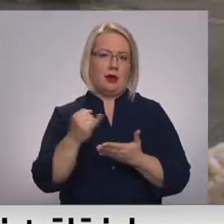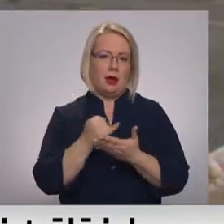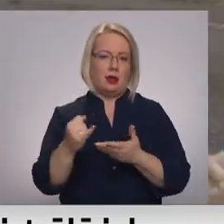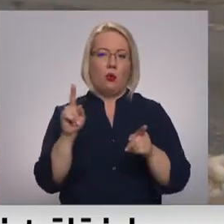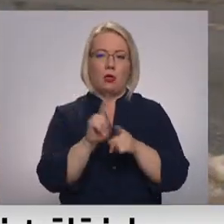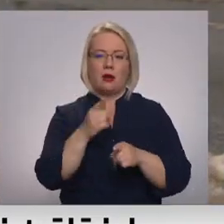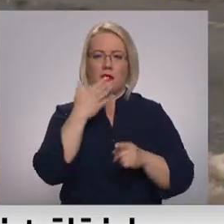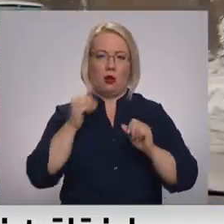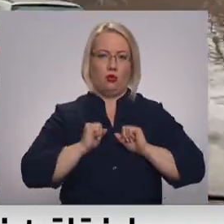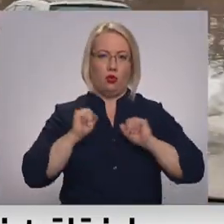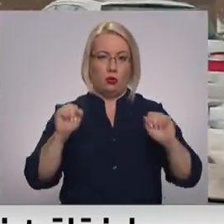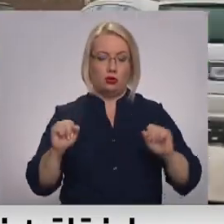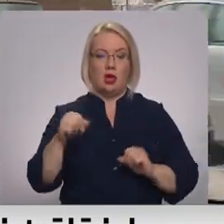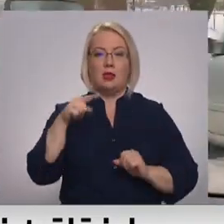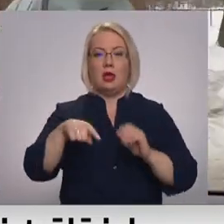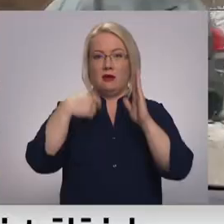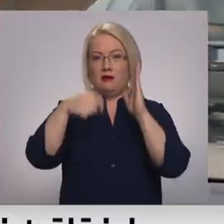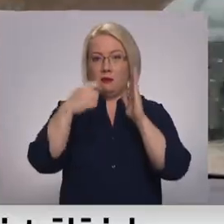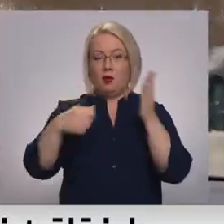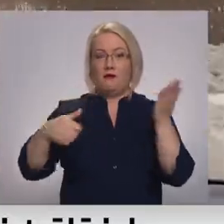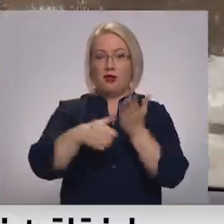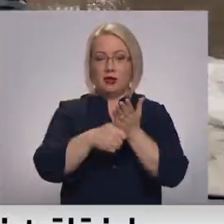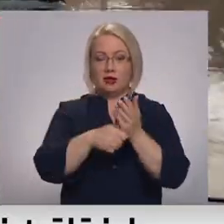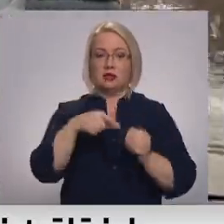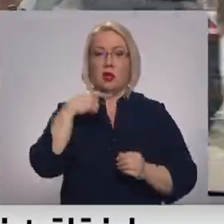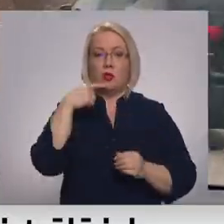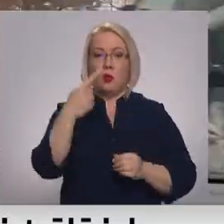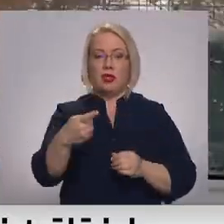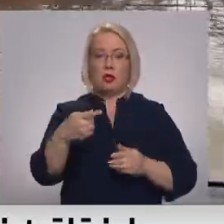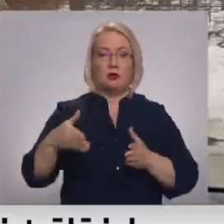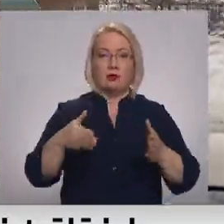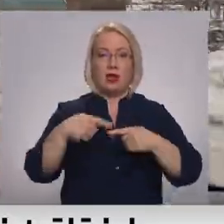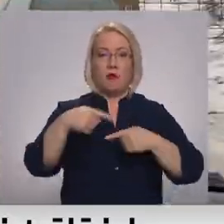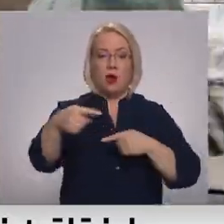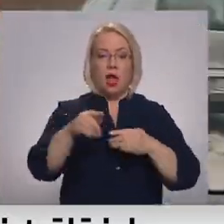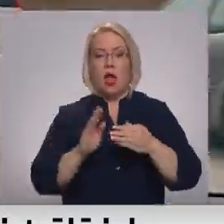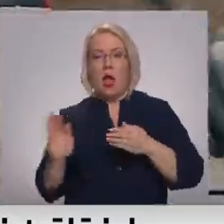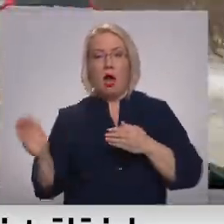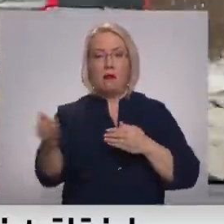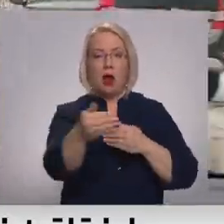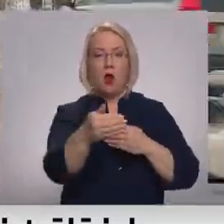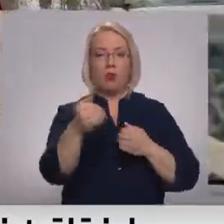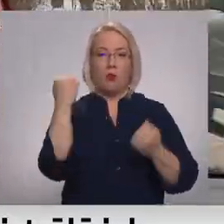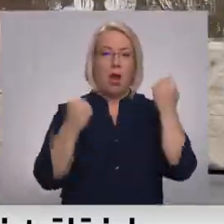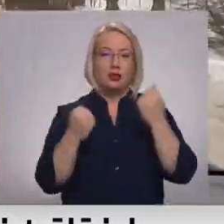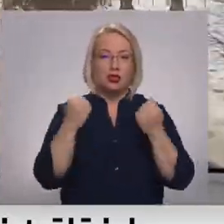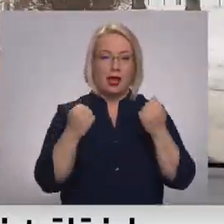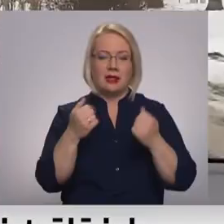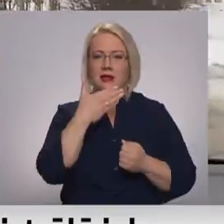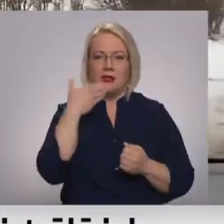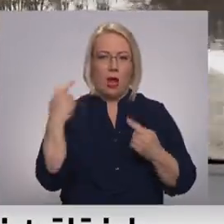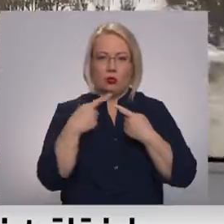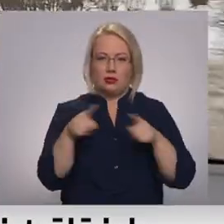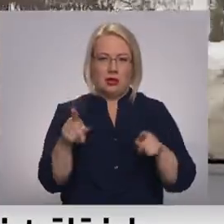arī droša. Šajos kadros ir fiksēts, ka noteiktos ceļaposmos, lai apbrauktu ceļmalā novietotās mašīnas, nav